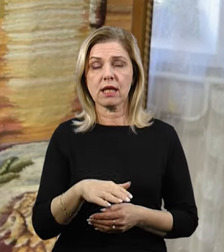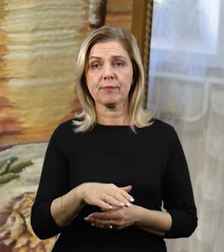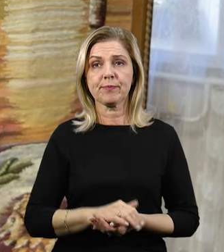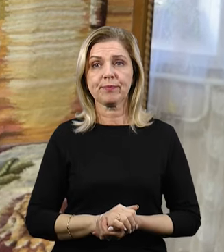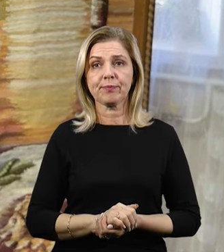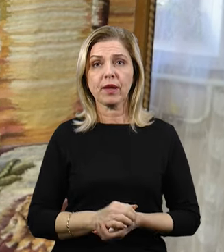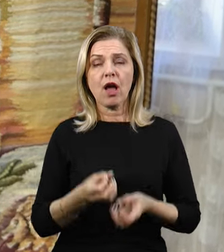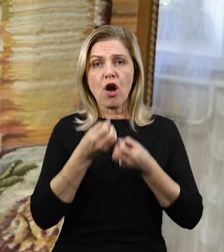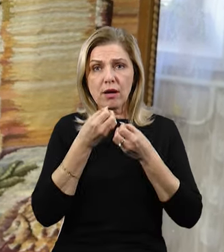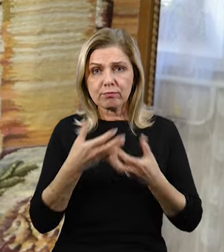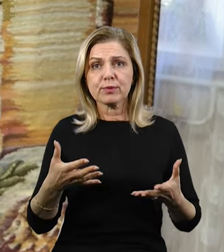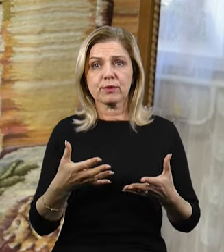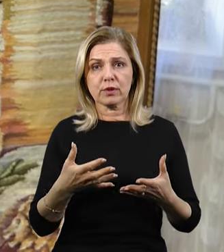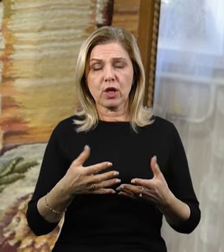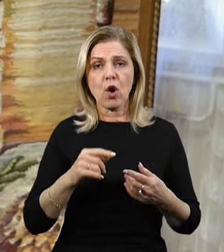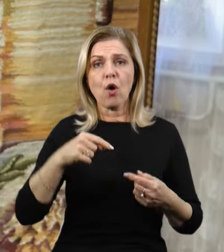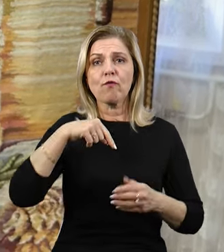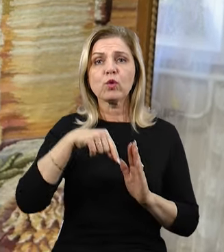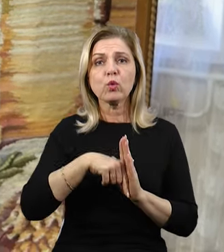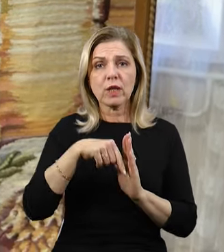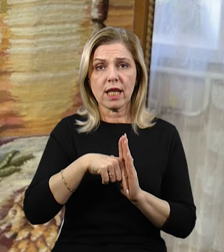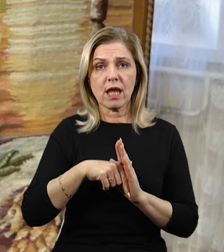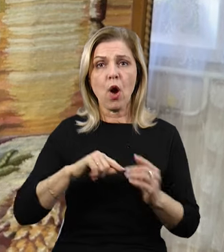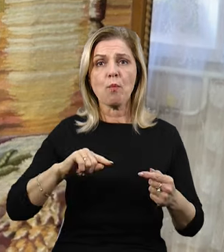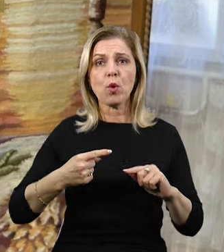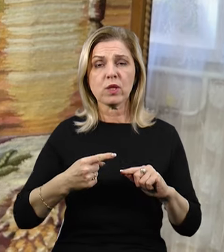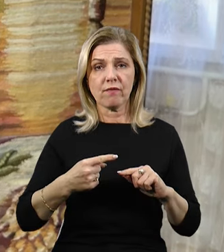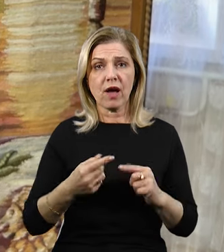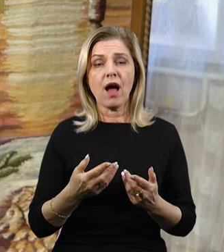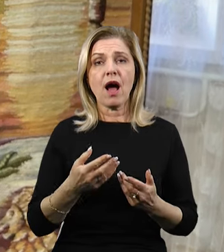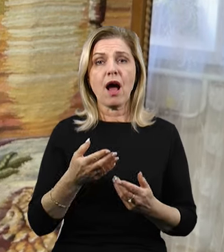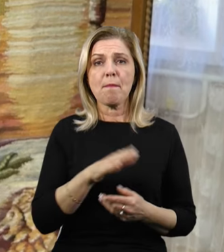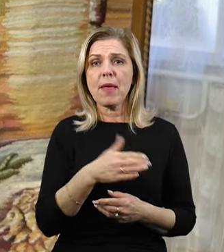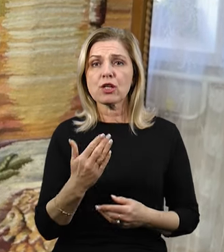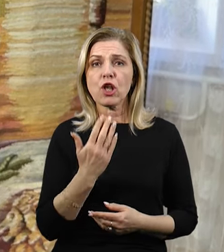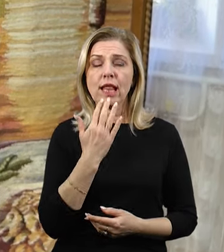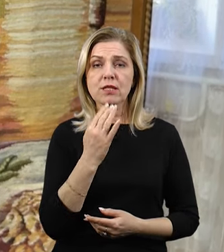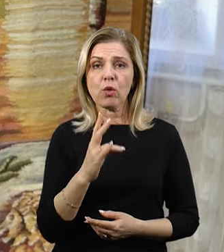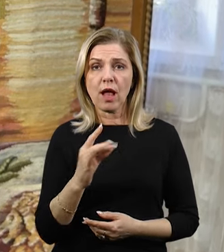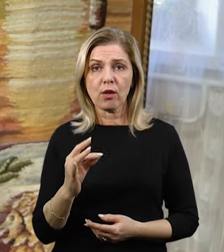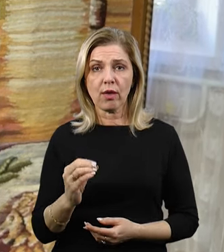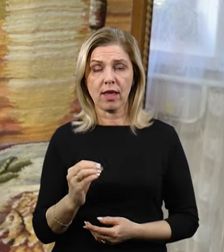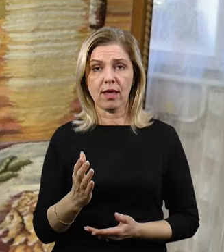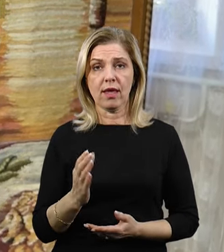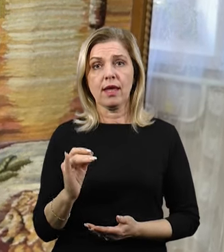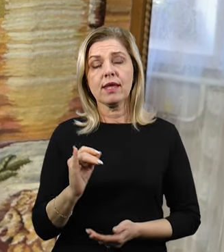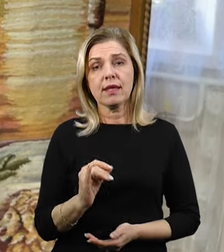внутрішнє противостояння, внутрішнє противостояння міжнаціональне і